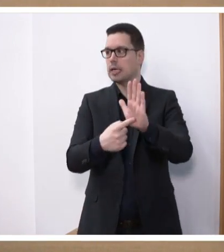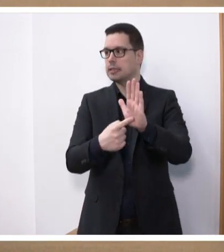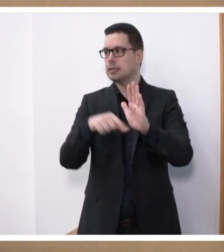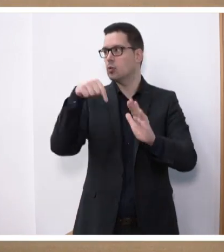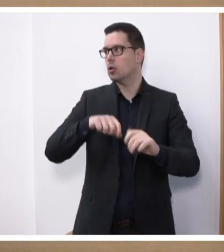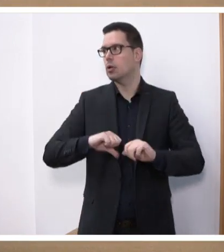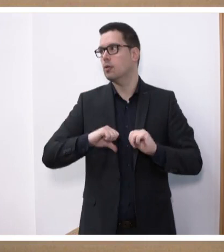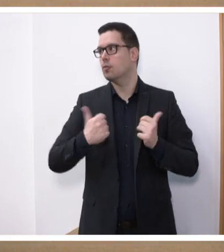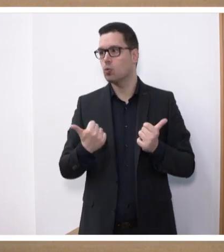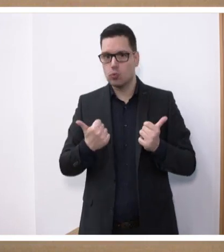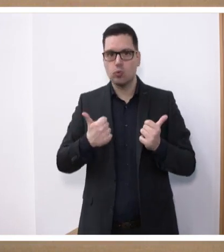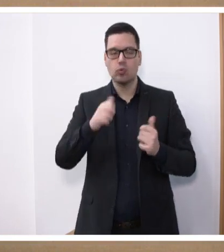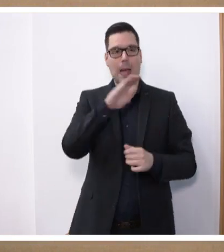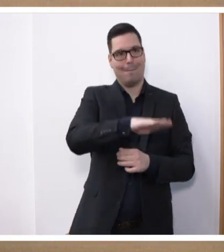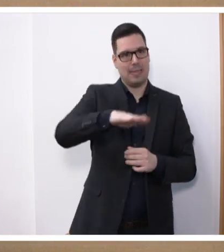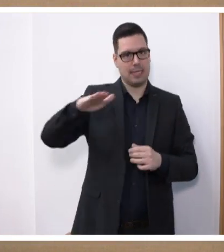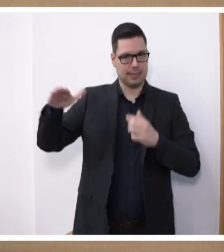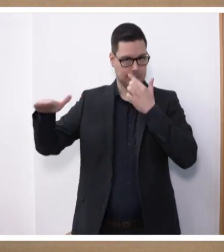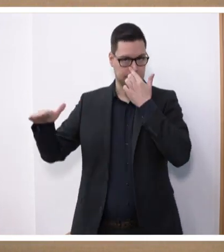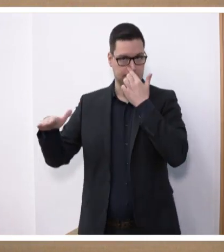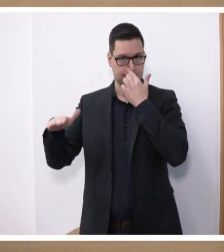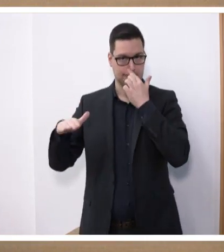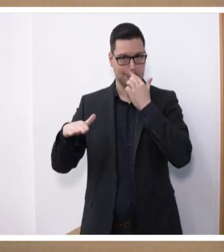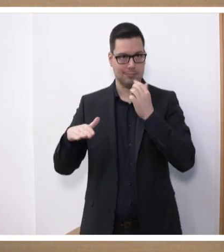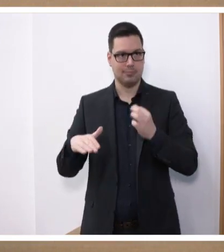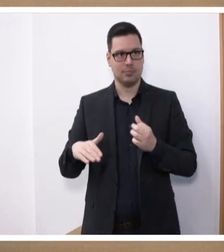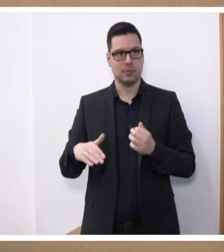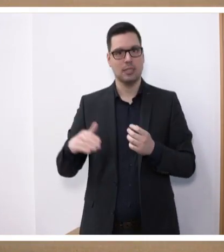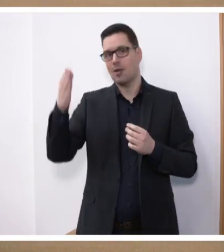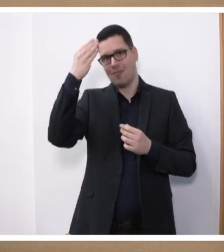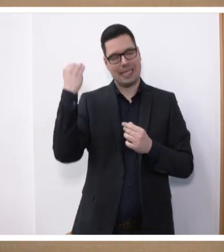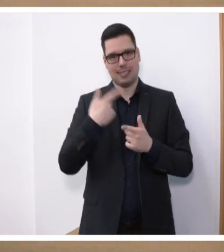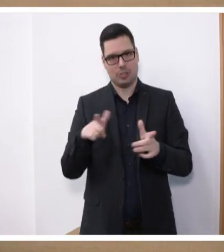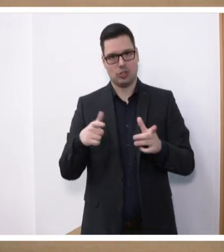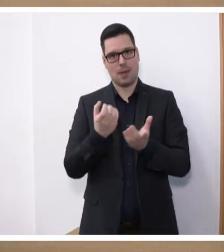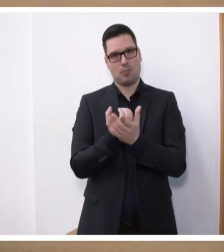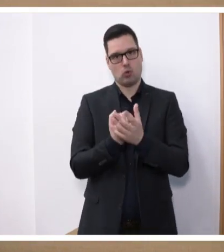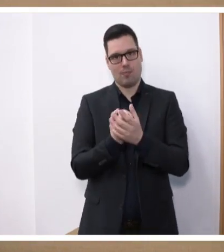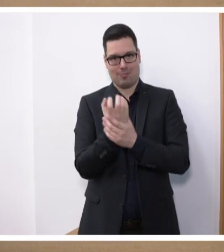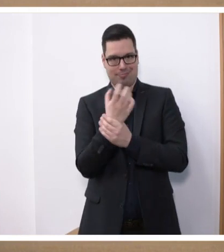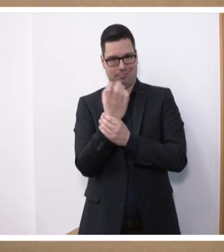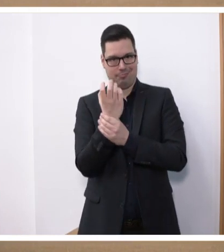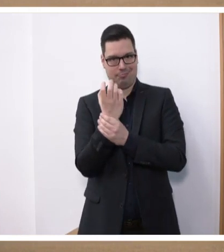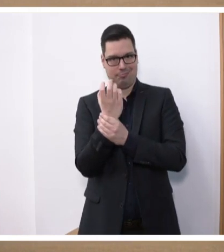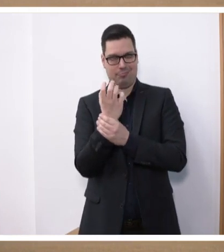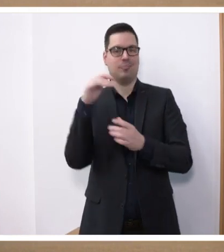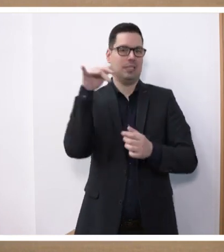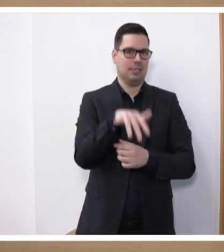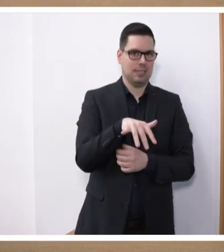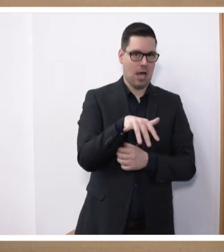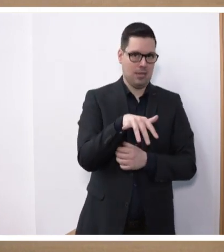Sie heute Morgen an Ihren Plätzen ein kleines Vergissmehr nicht im Topf sowie ein Puzzle vorfinden, das Ihnen